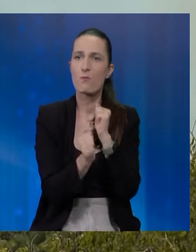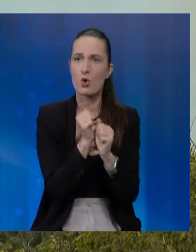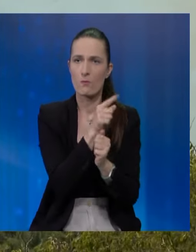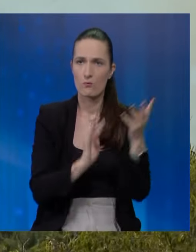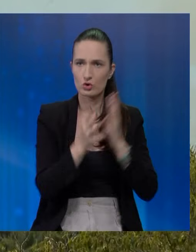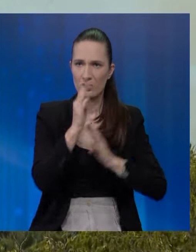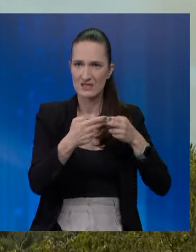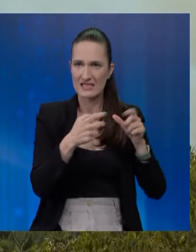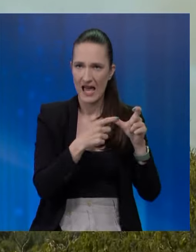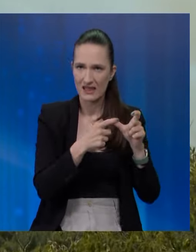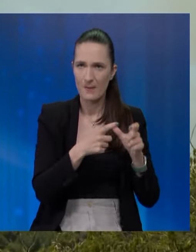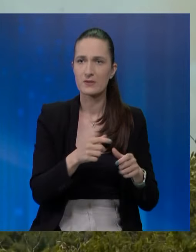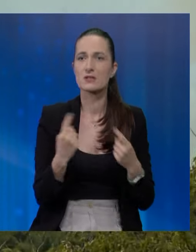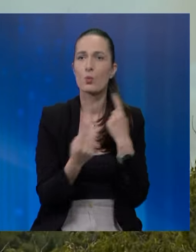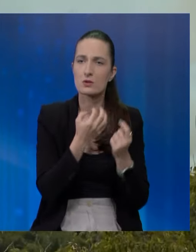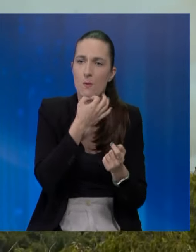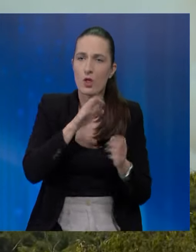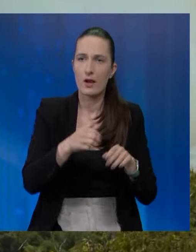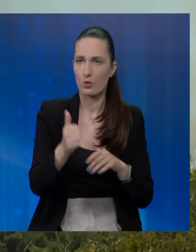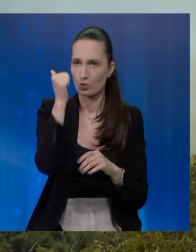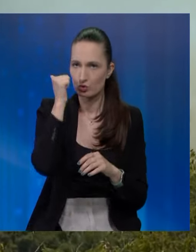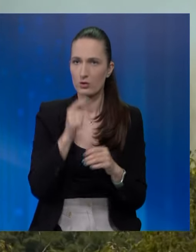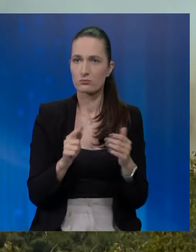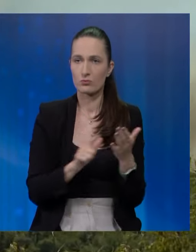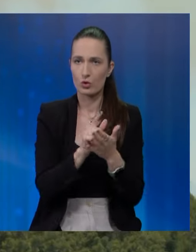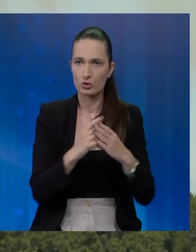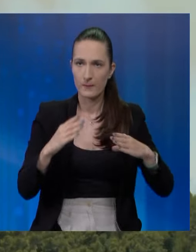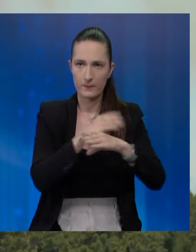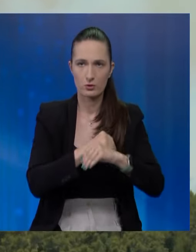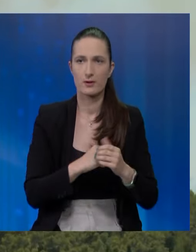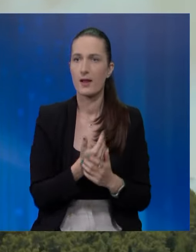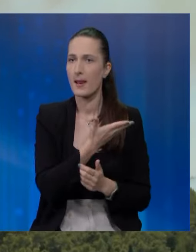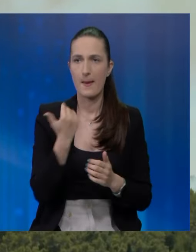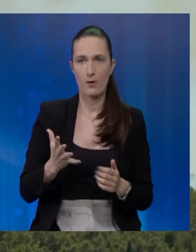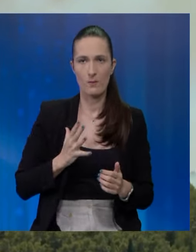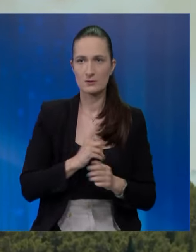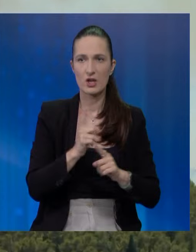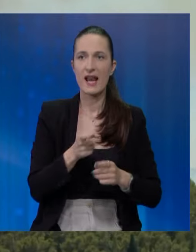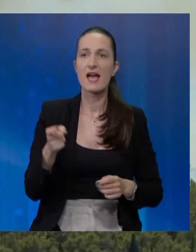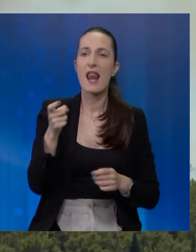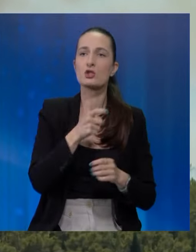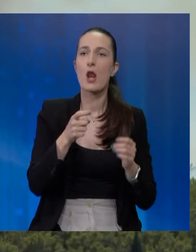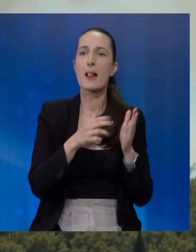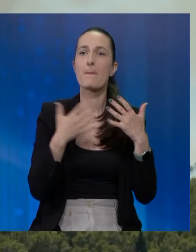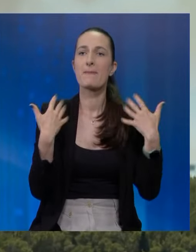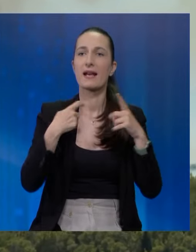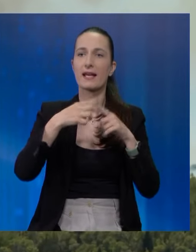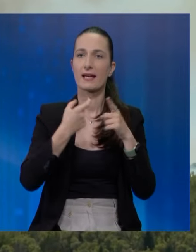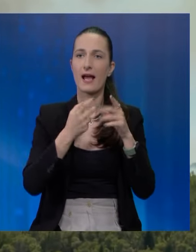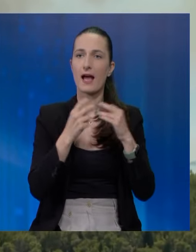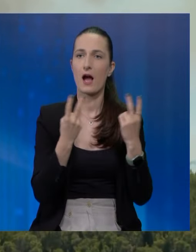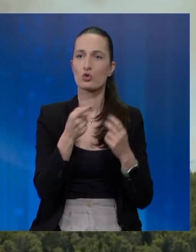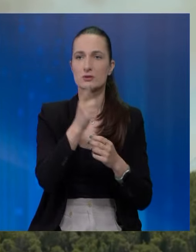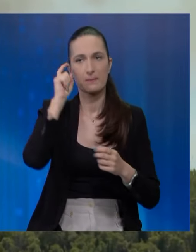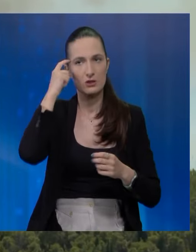ovim požarom kod skradina, a situacija je bolja nego jučeri tokom noći. Nema opasnosti izniza nacionalni park Krka kao što se je